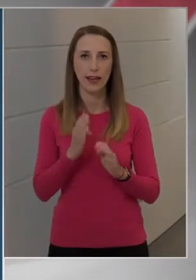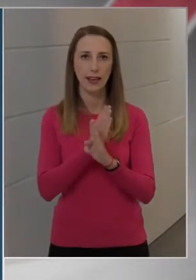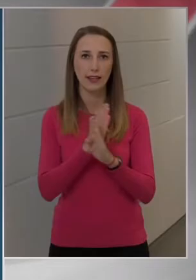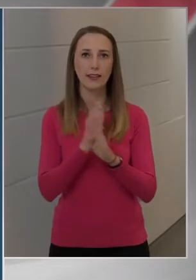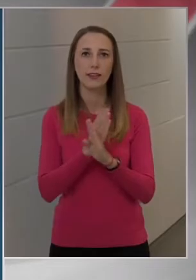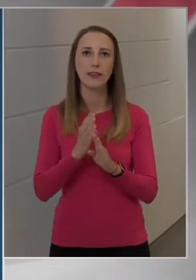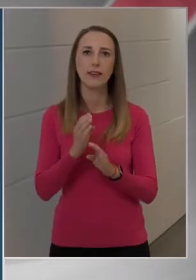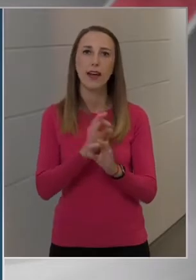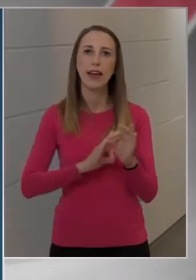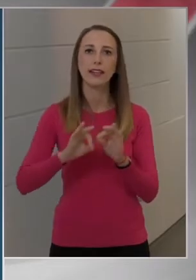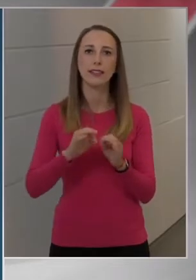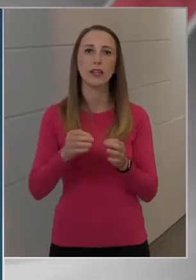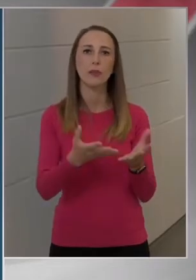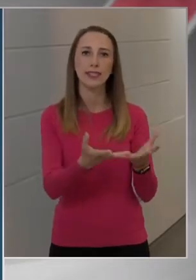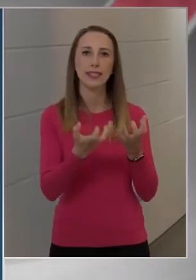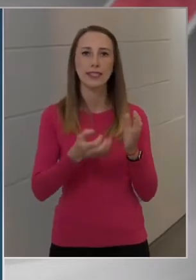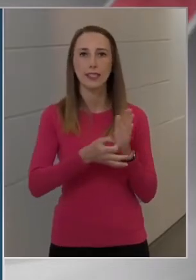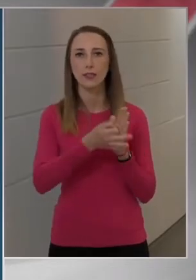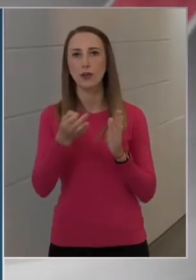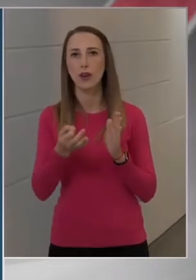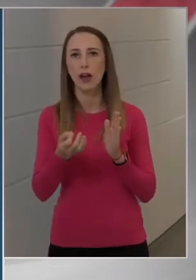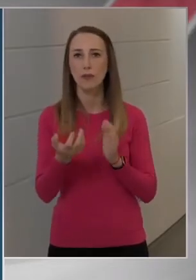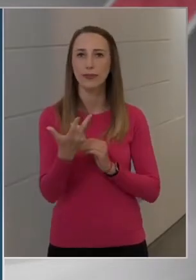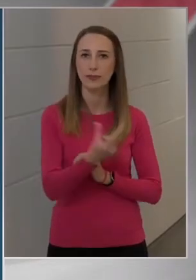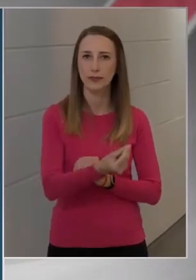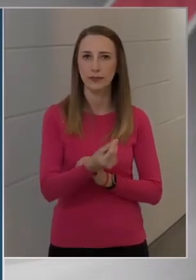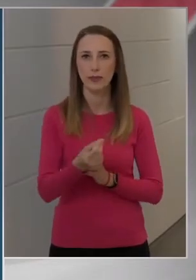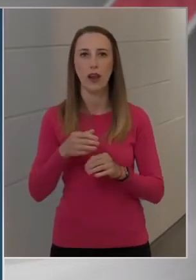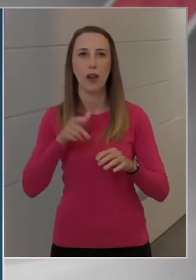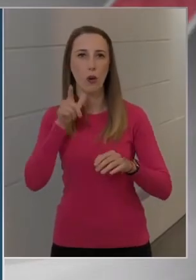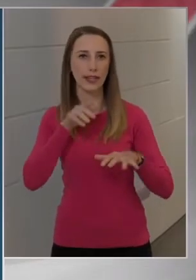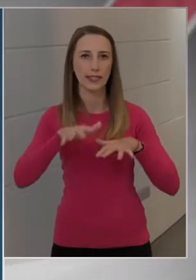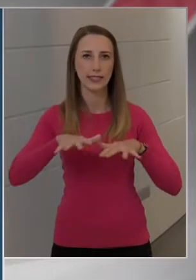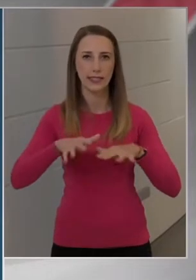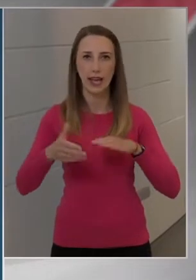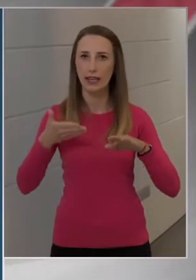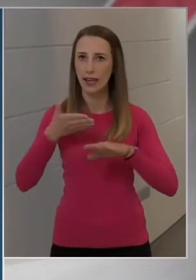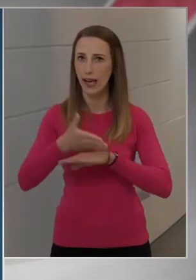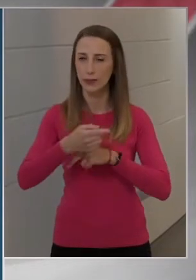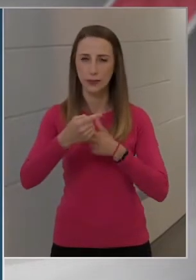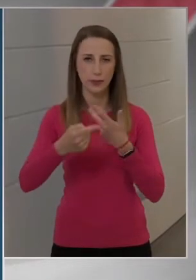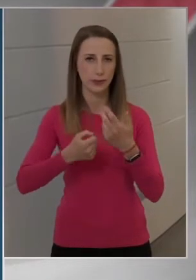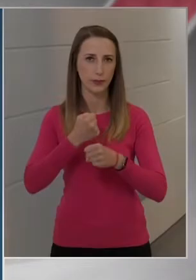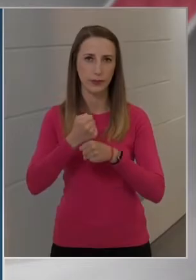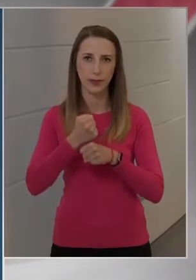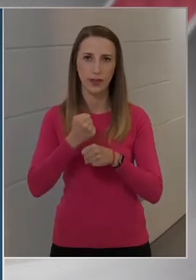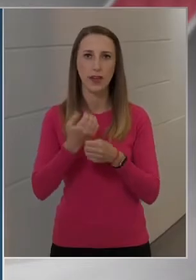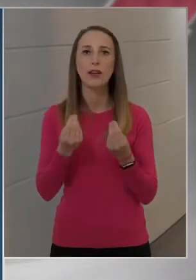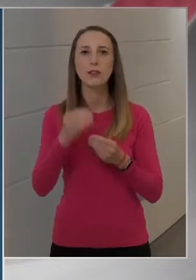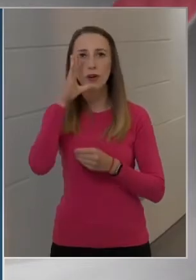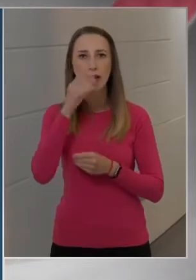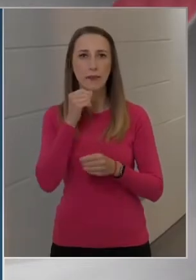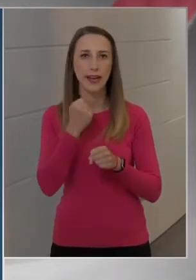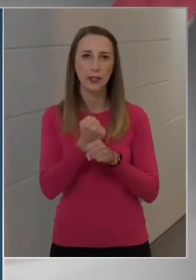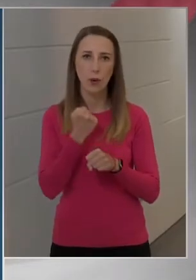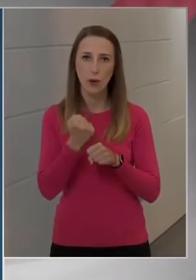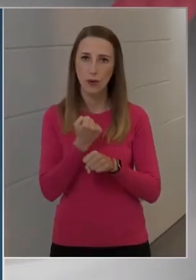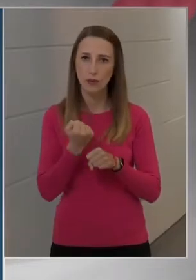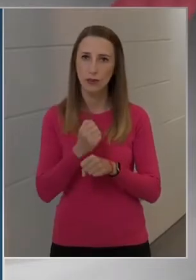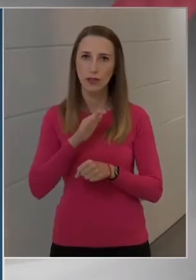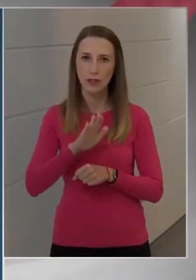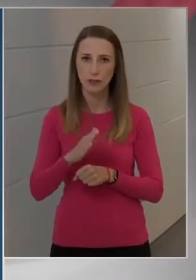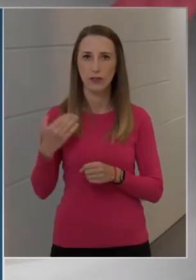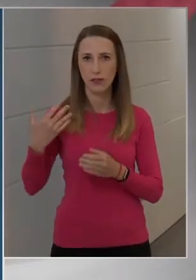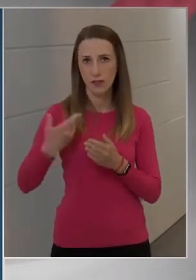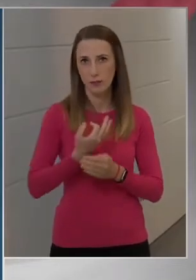beszerzéstől, a beadáson, a logisztikán át nagyon sok ember dolgozott azon, hogy eddig